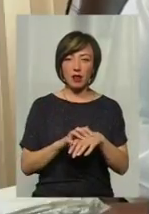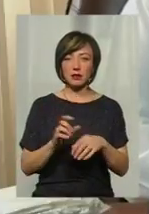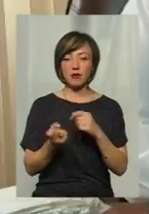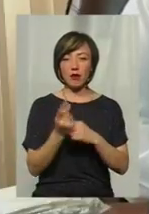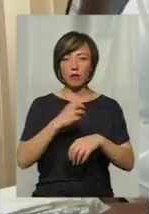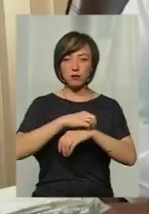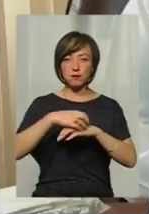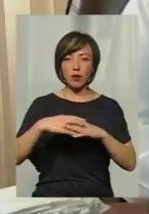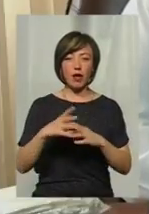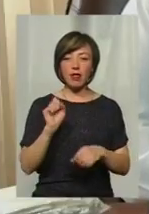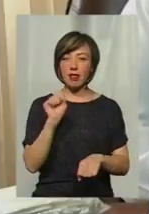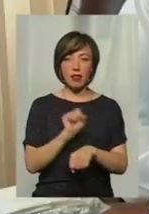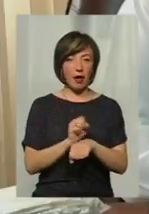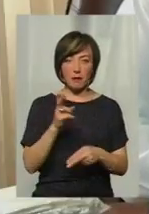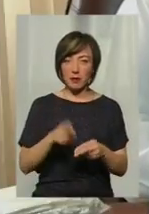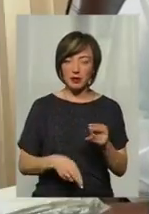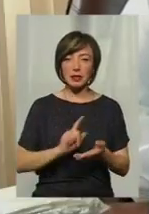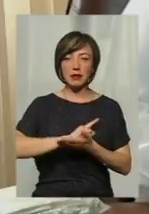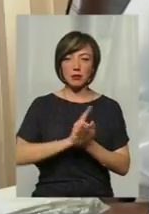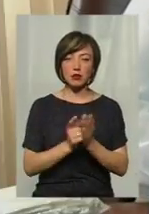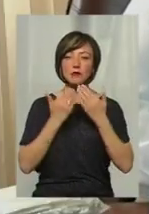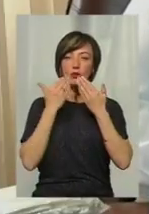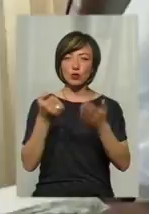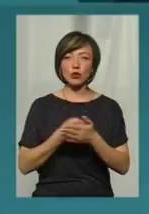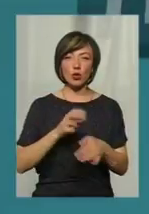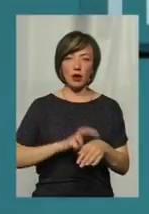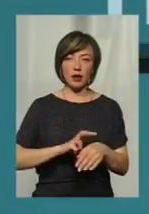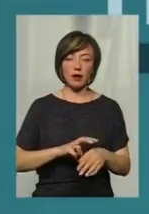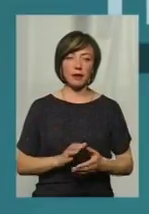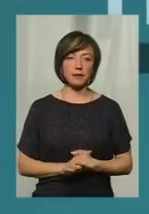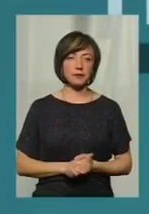появлення похірів не припинився, терміново звернутися до лікаря.